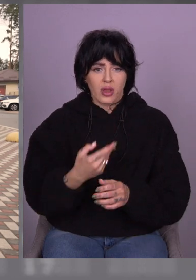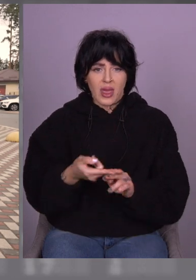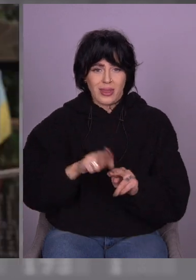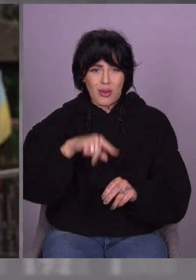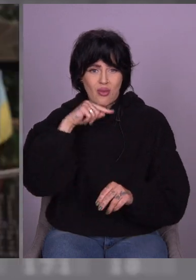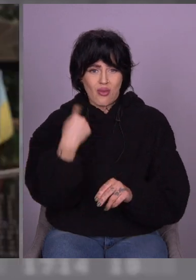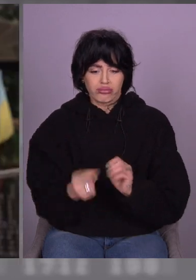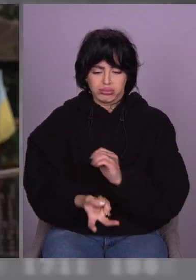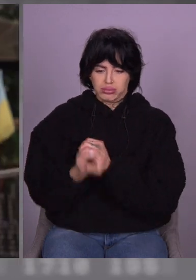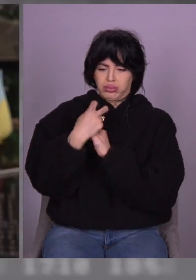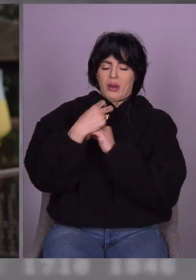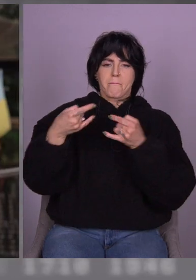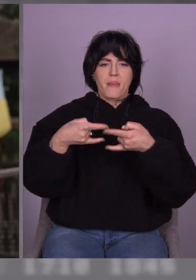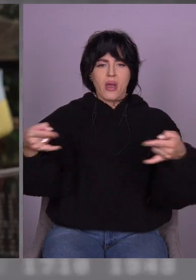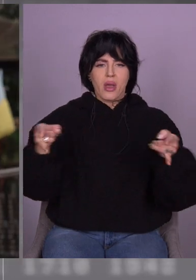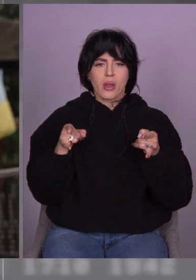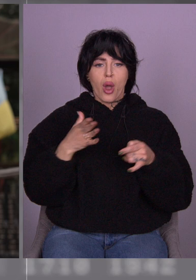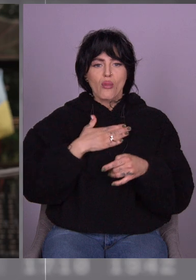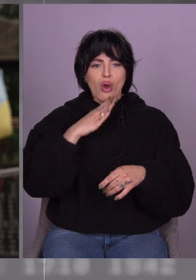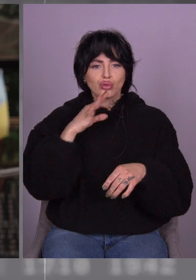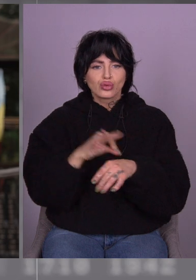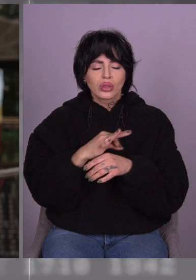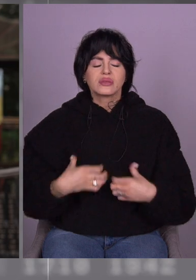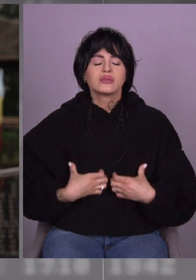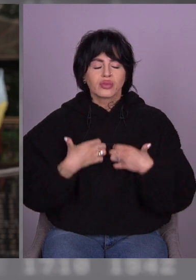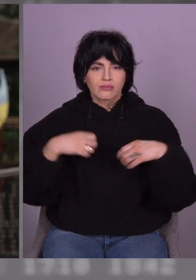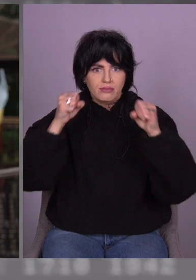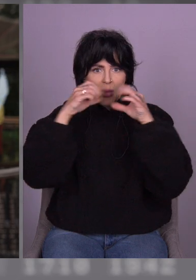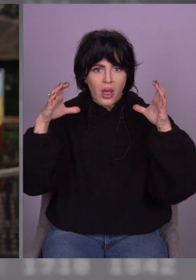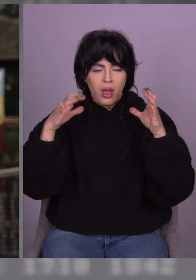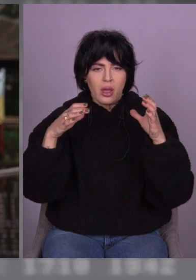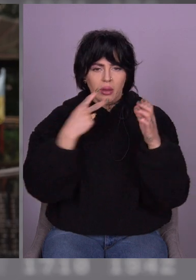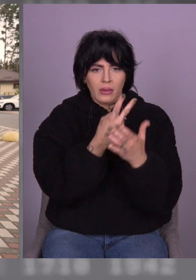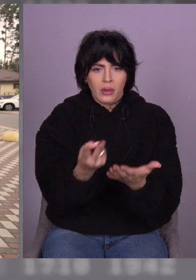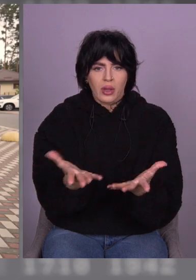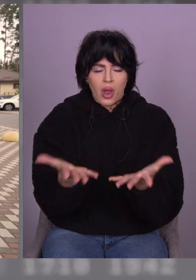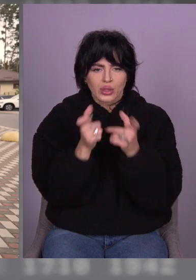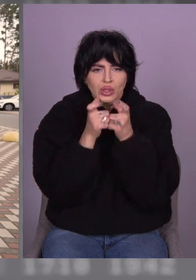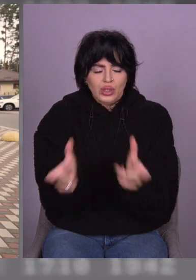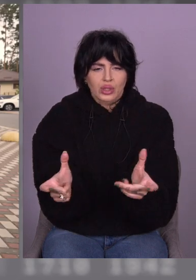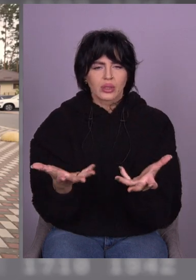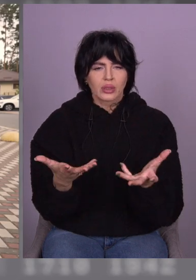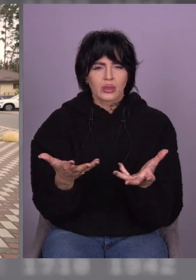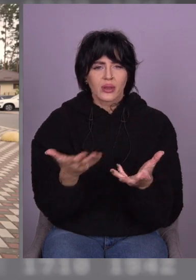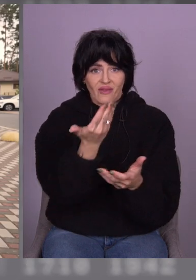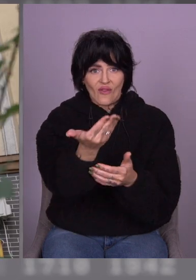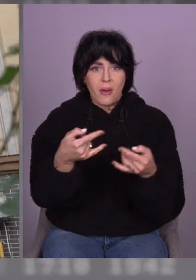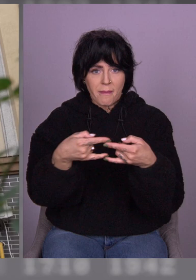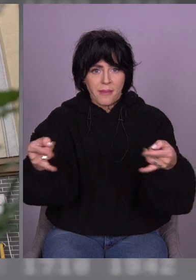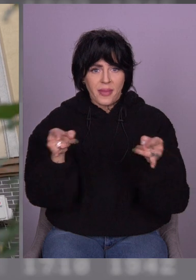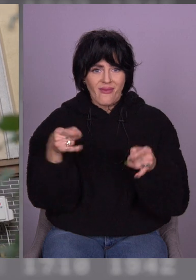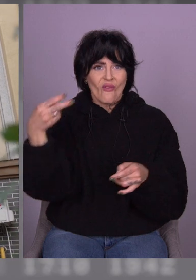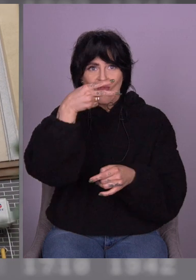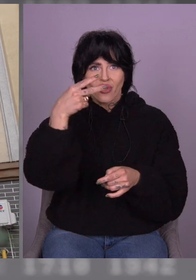забирається, а дружина стоїть, а такі, глаза квадратні, і, ну, крик. Прямо до вас на балкон, ось на другий